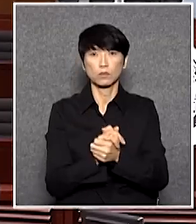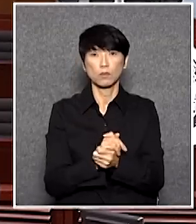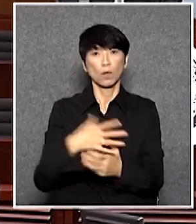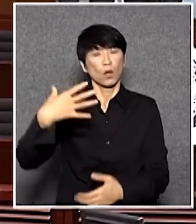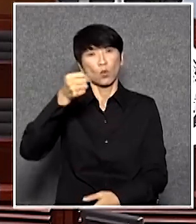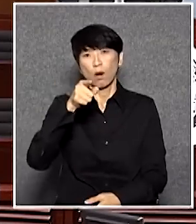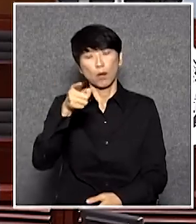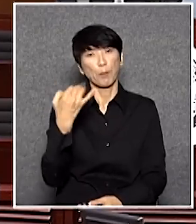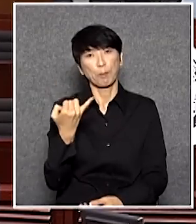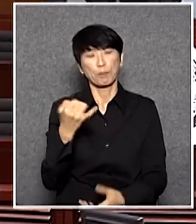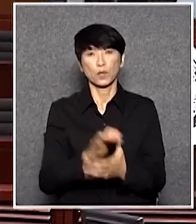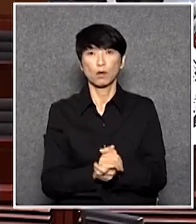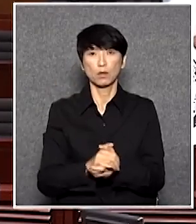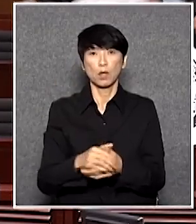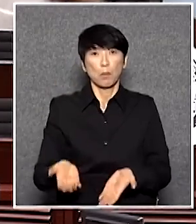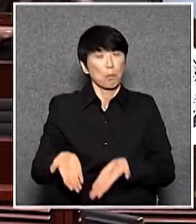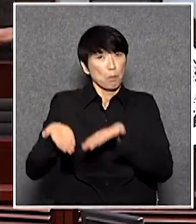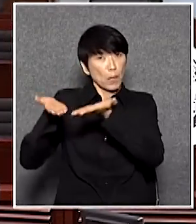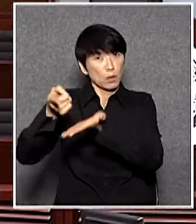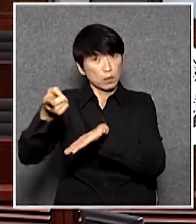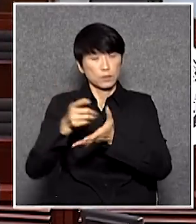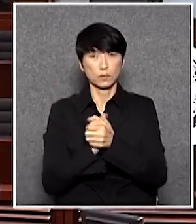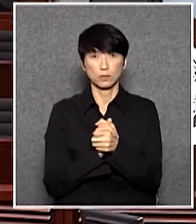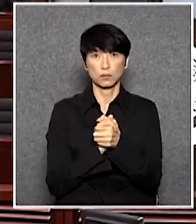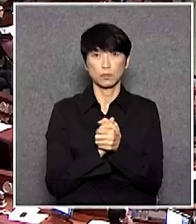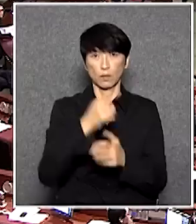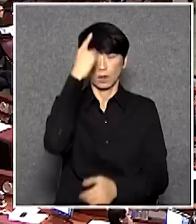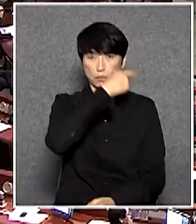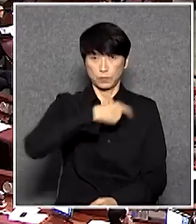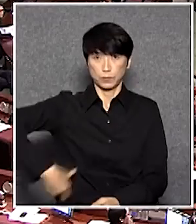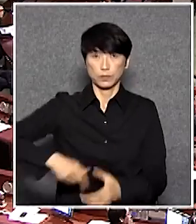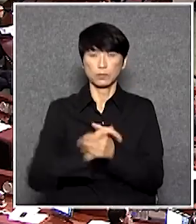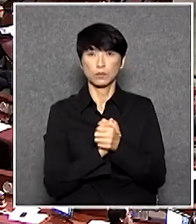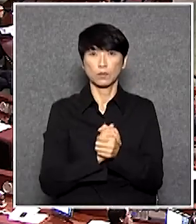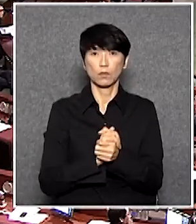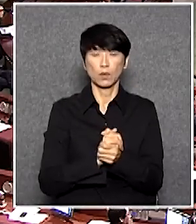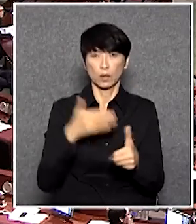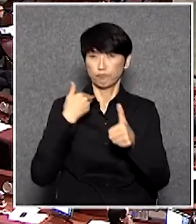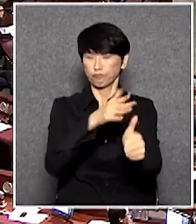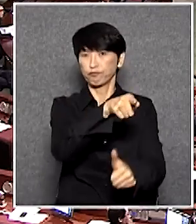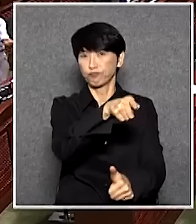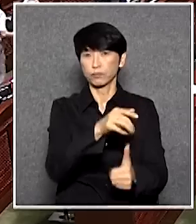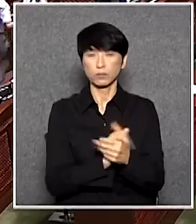fracture我要送個鐘禮去梁國雄議員梁國雄議立即離開會議廳